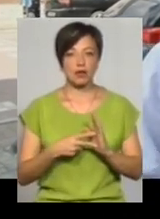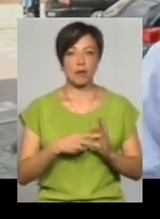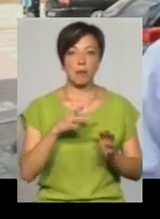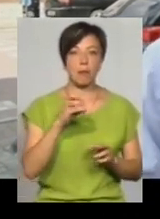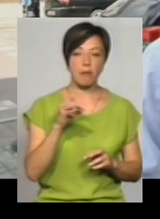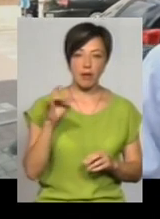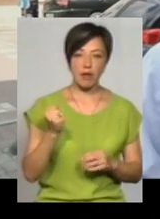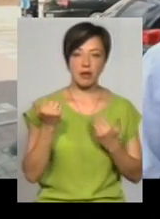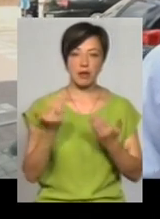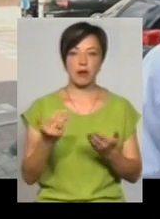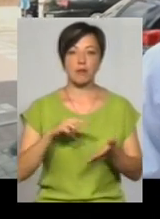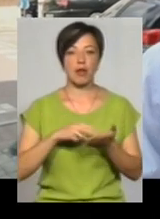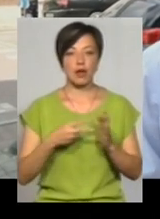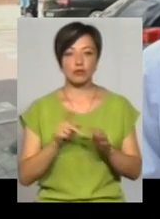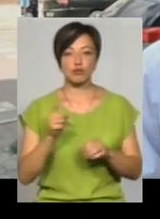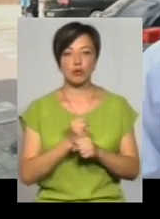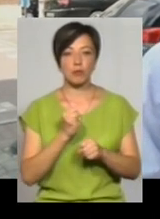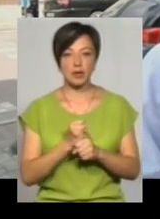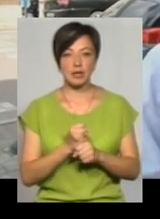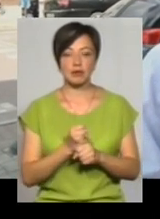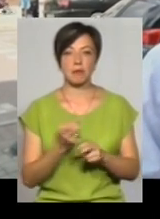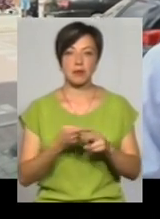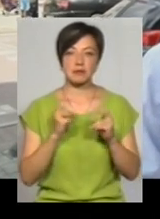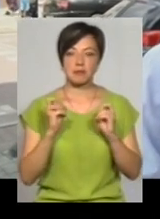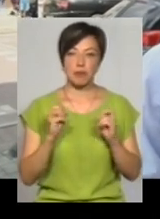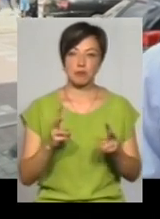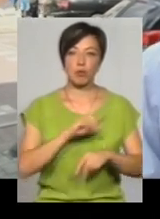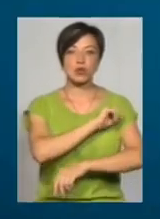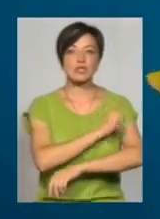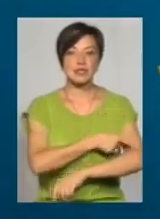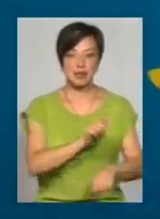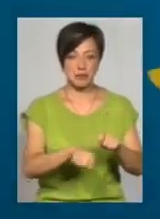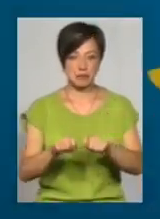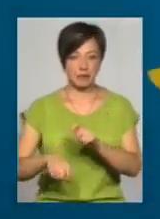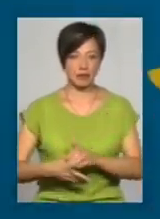мерії і в мера плани, щоб робити його безпечнішим, посилення безпеки?